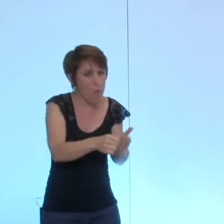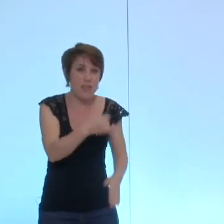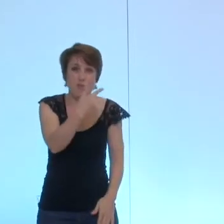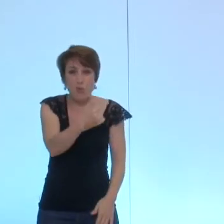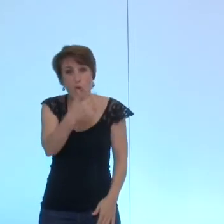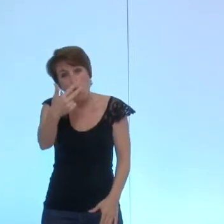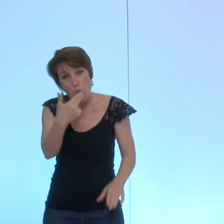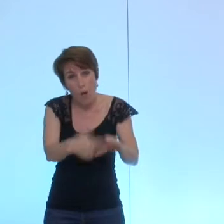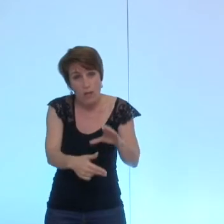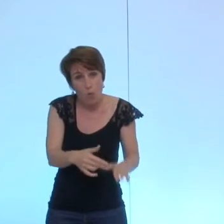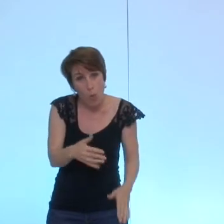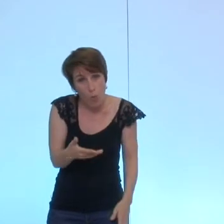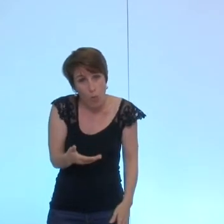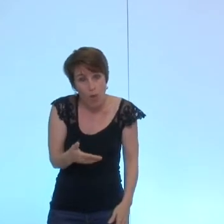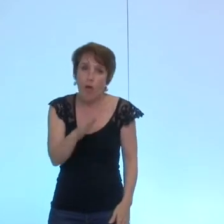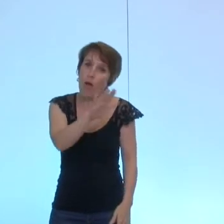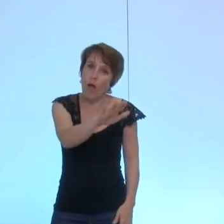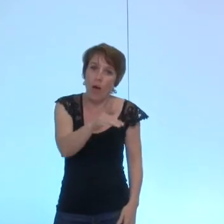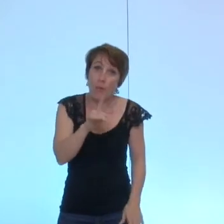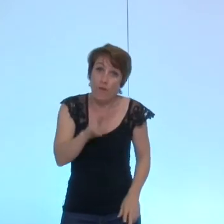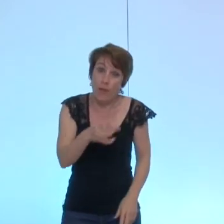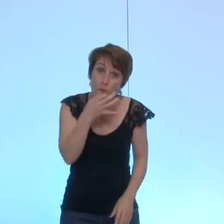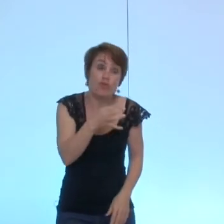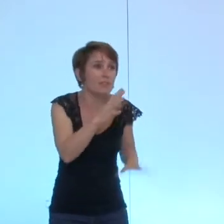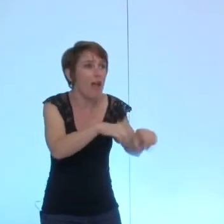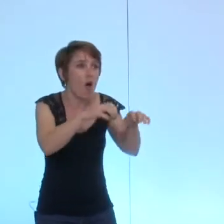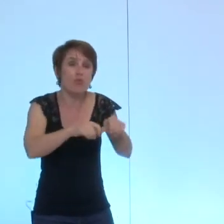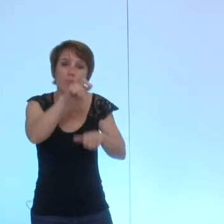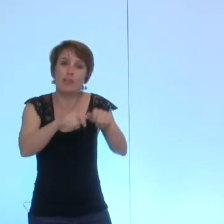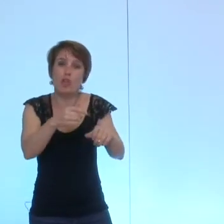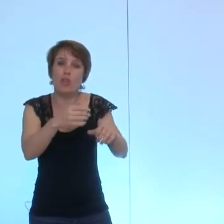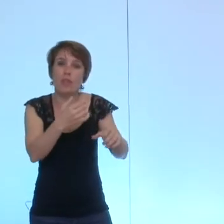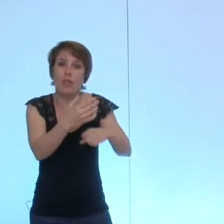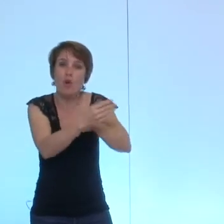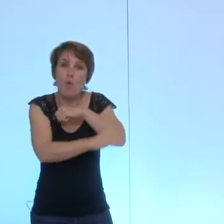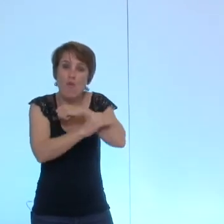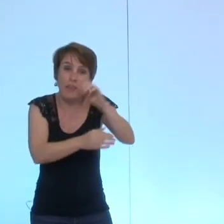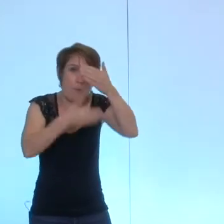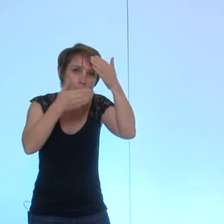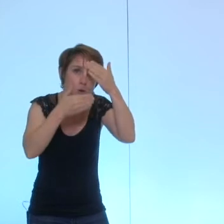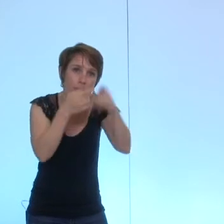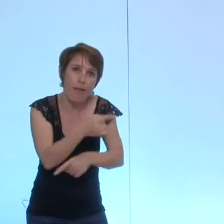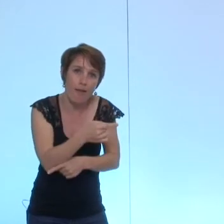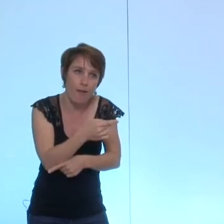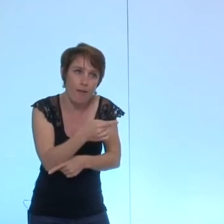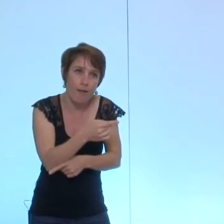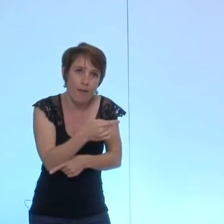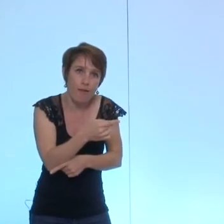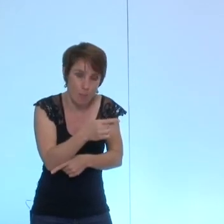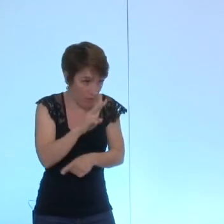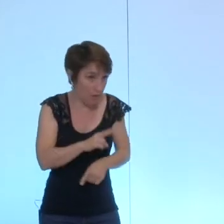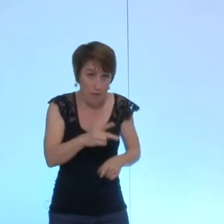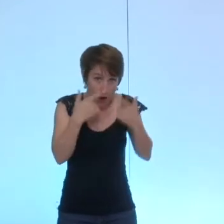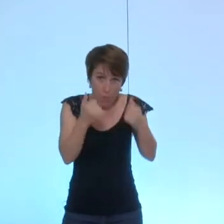collègue quand je vous dis que l'Espagne emploie des travailleurs marocains à deux ou trois euros je ne fais que traduire une extrême